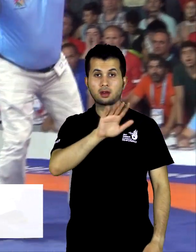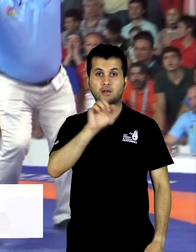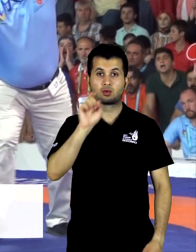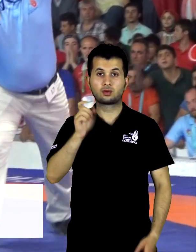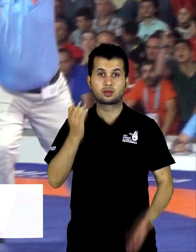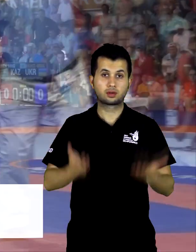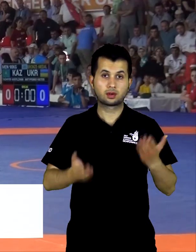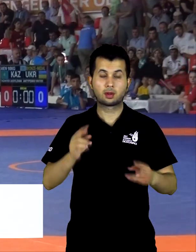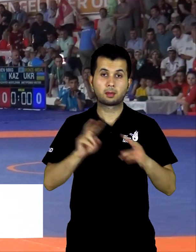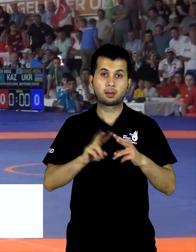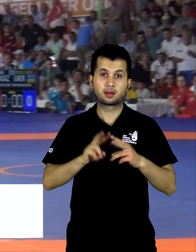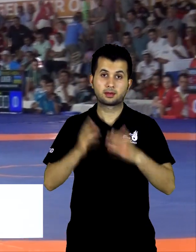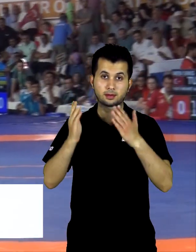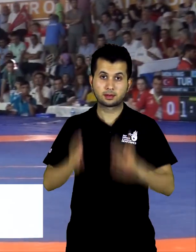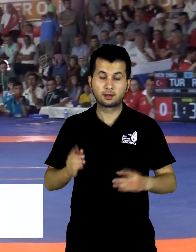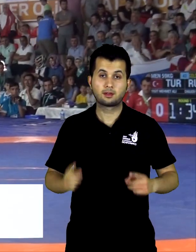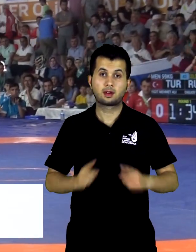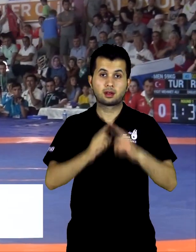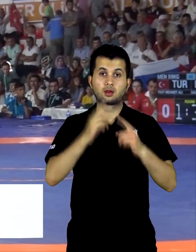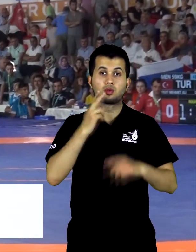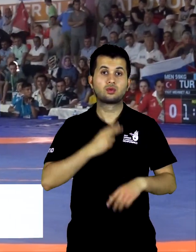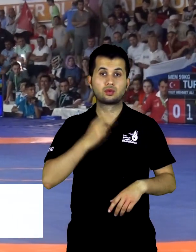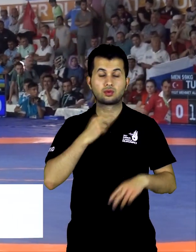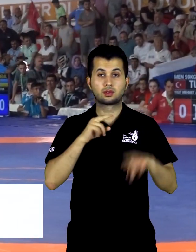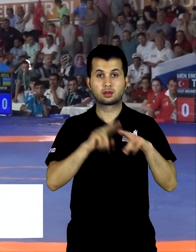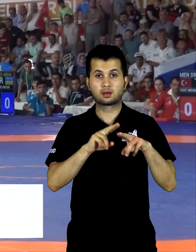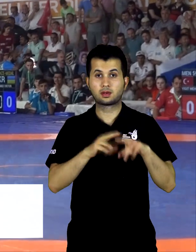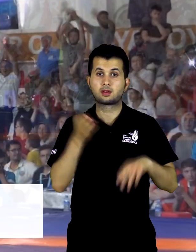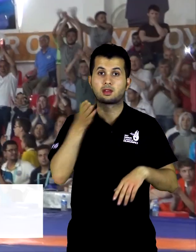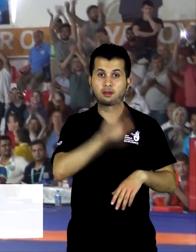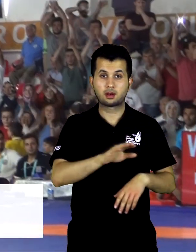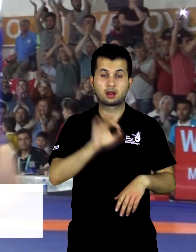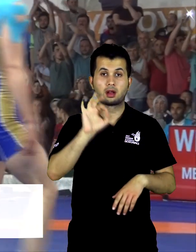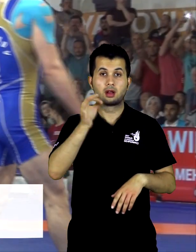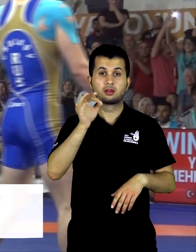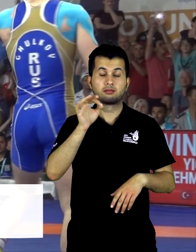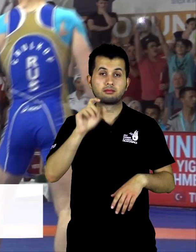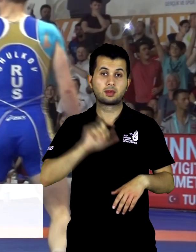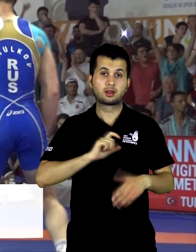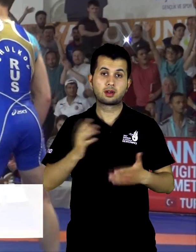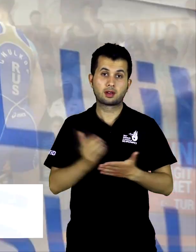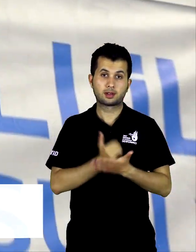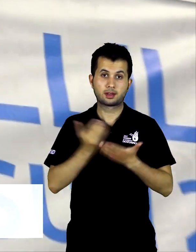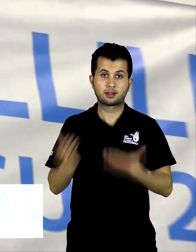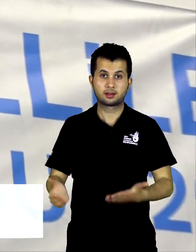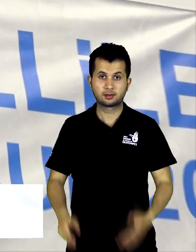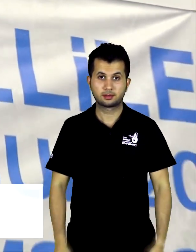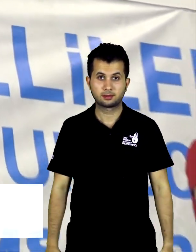59 kiloda ise Mehmet Ali Yiğit, finalde Rus rakibi Kiril Çulkov'u devirerek altın madalya aldı.